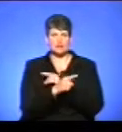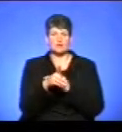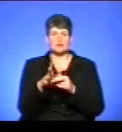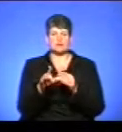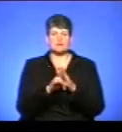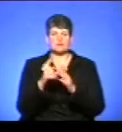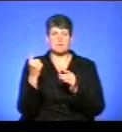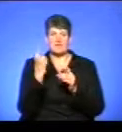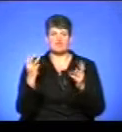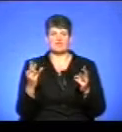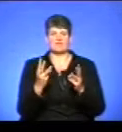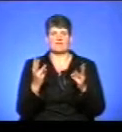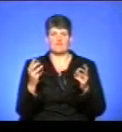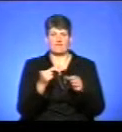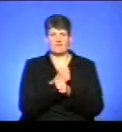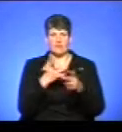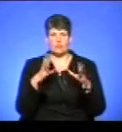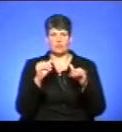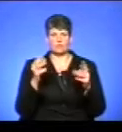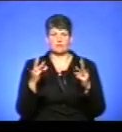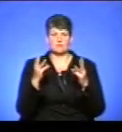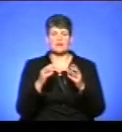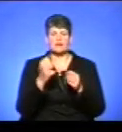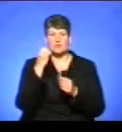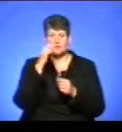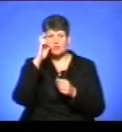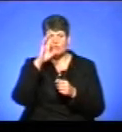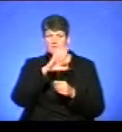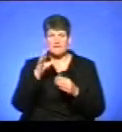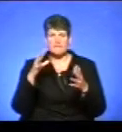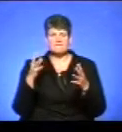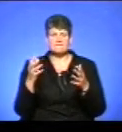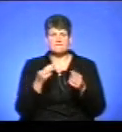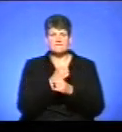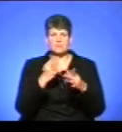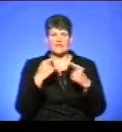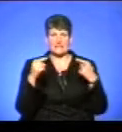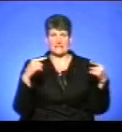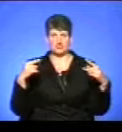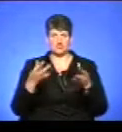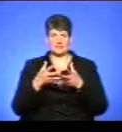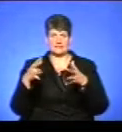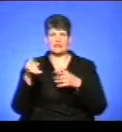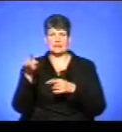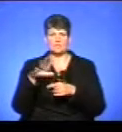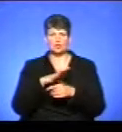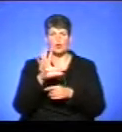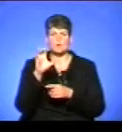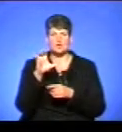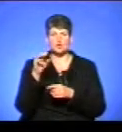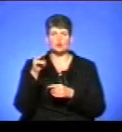вибух, потім пожеж. Слава Богу, не повибухали інші цистерни, тому що там було 500 тонн